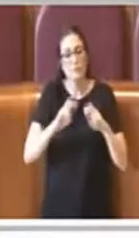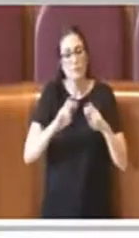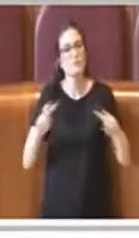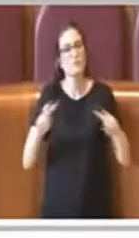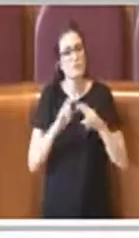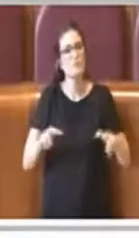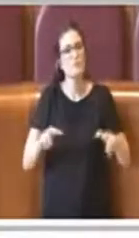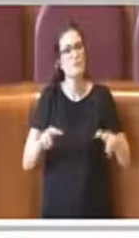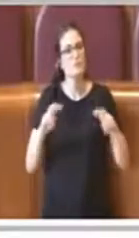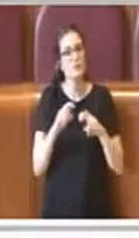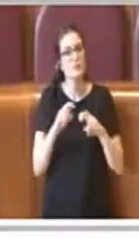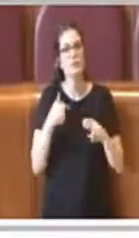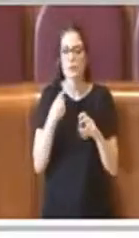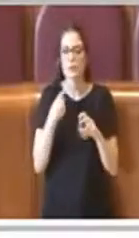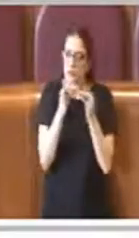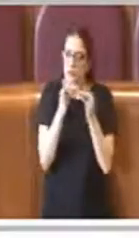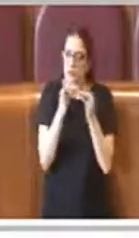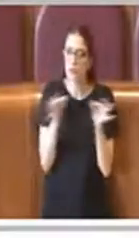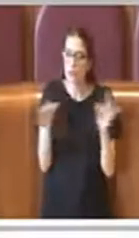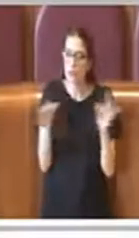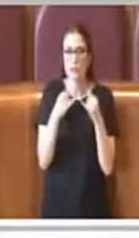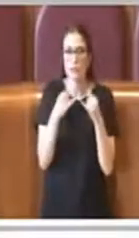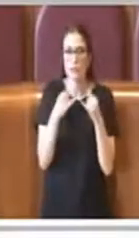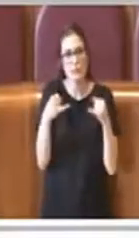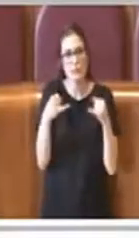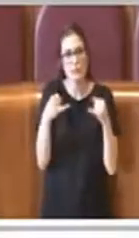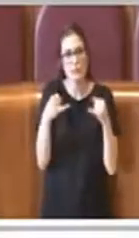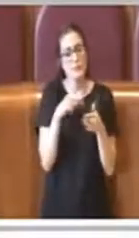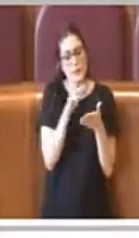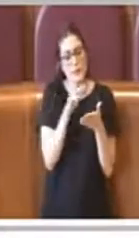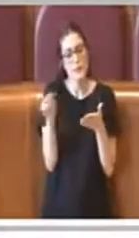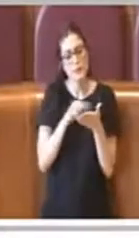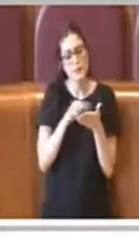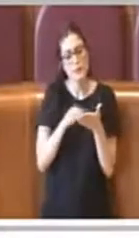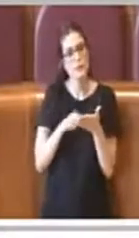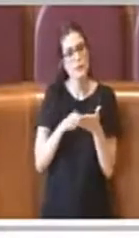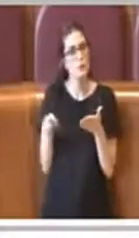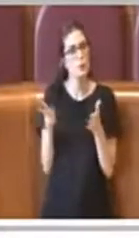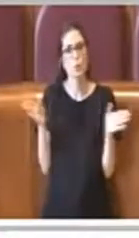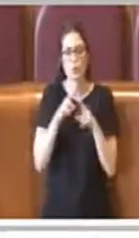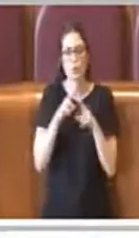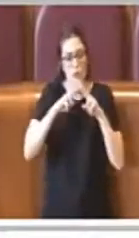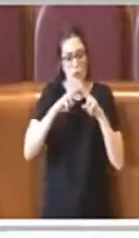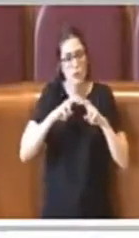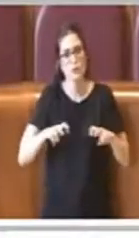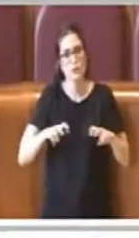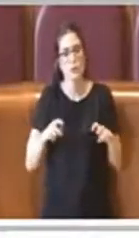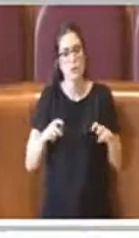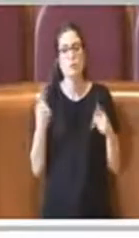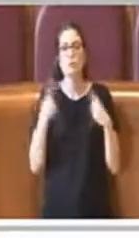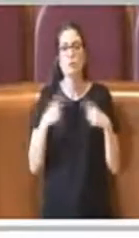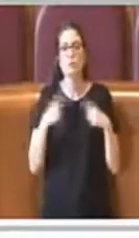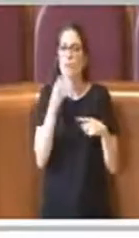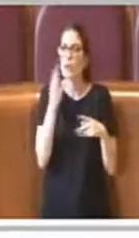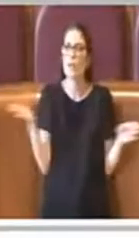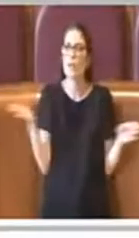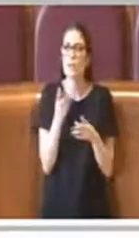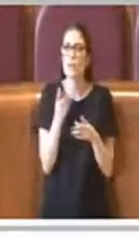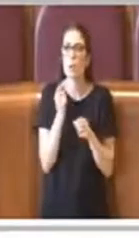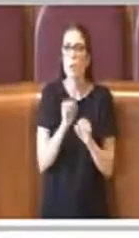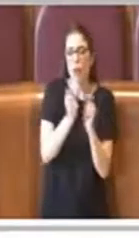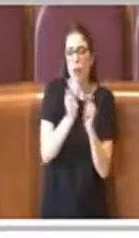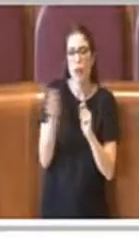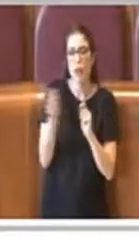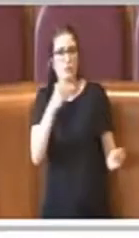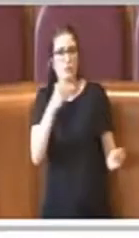arrivato, ho avuto osservazioni, commenti veramente riga per riga al regolamento e quindi tutto quello